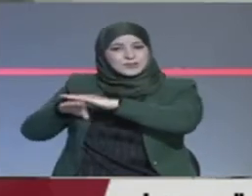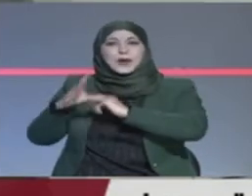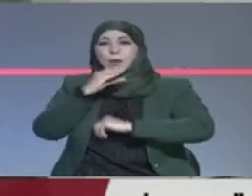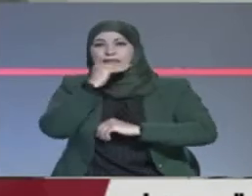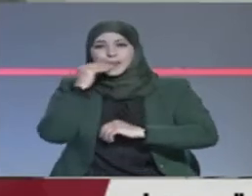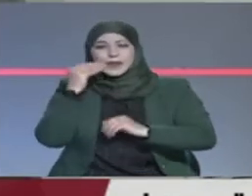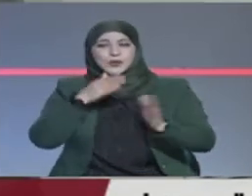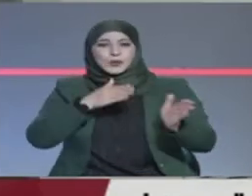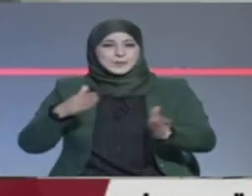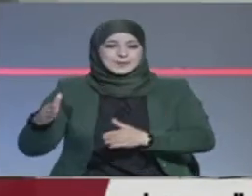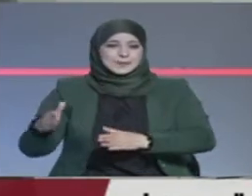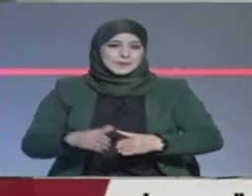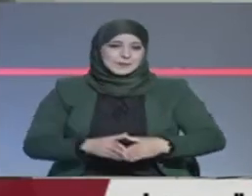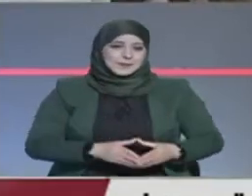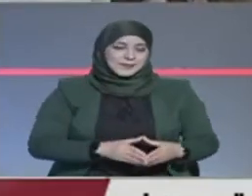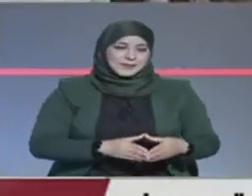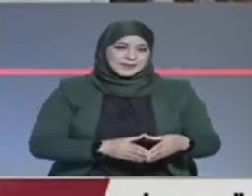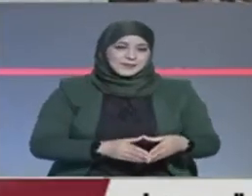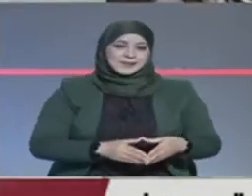وتبريدها